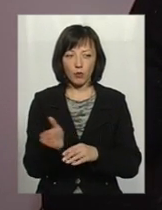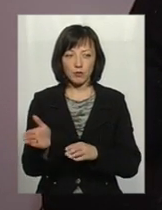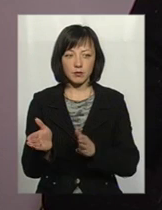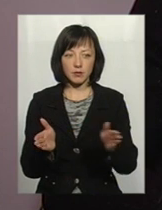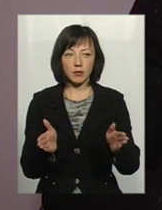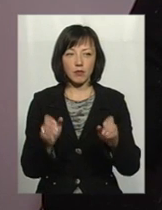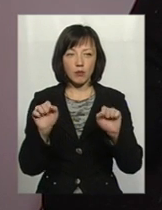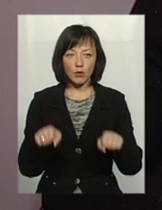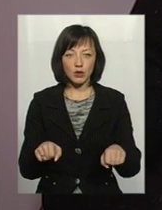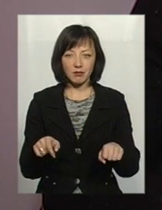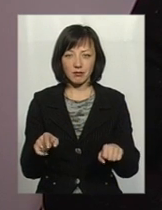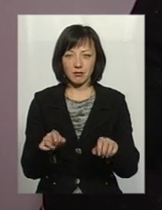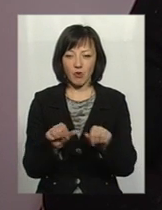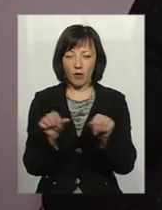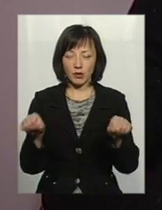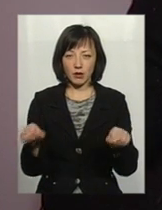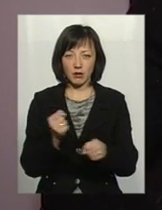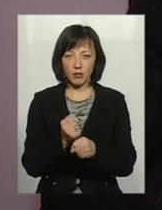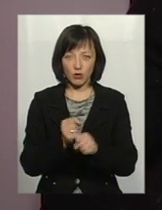можуть дійснювати незалежно друг від друга.